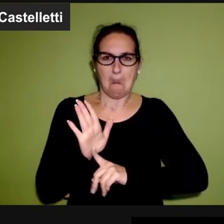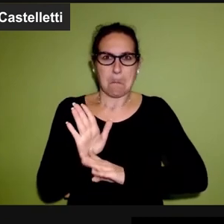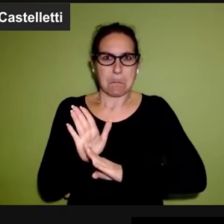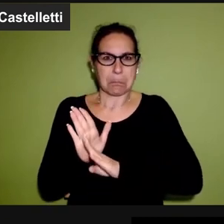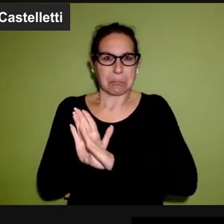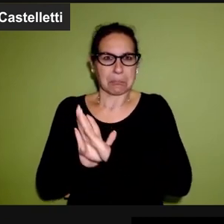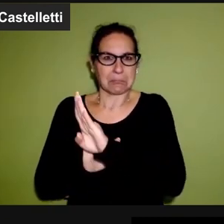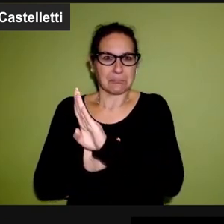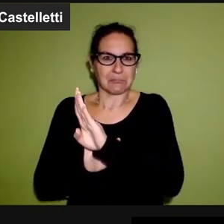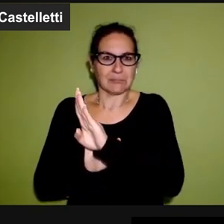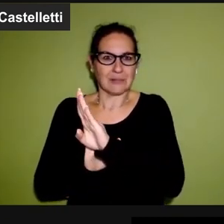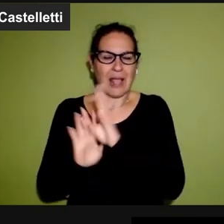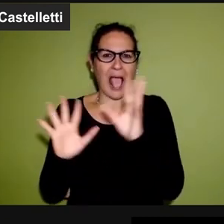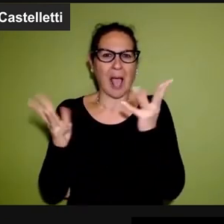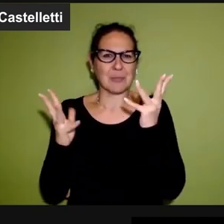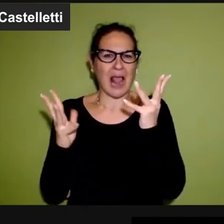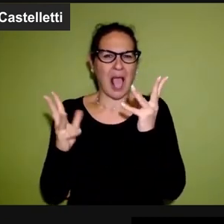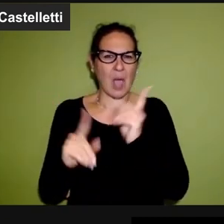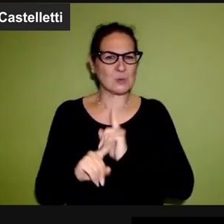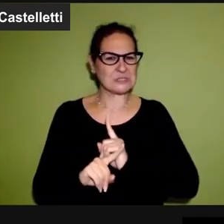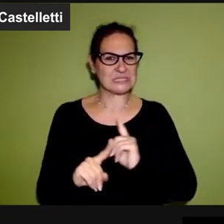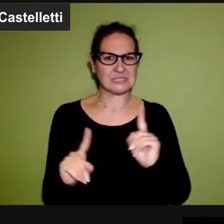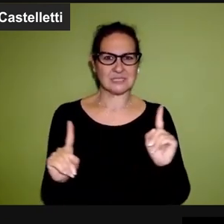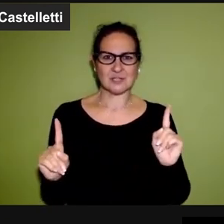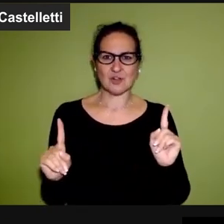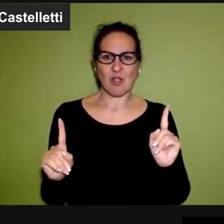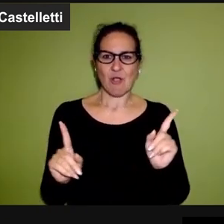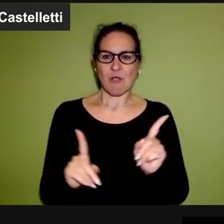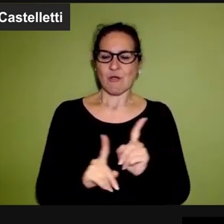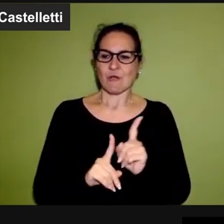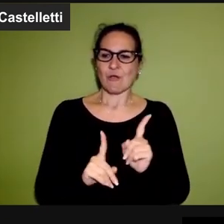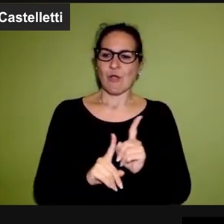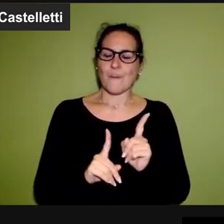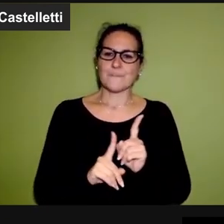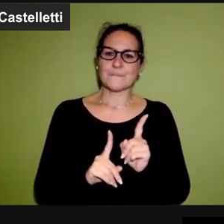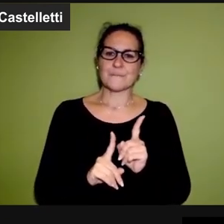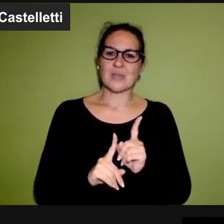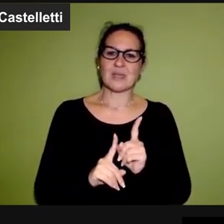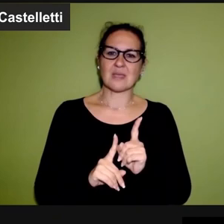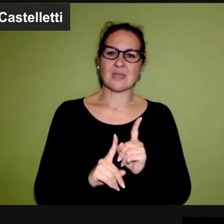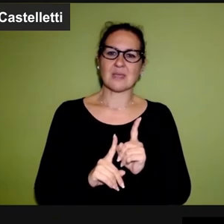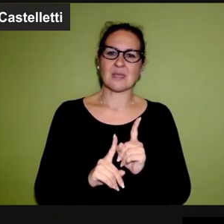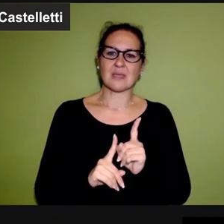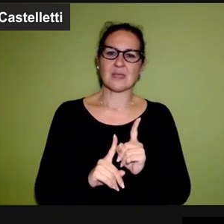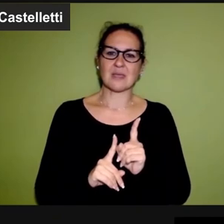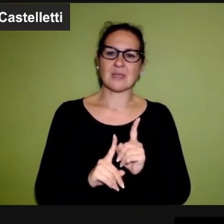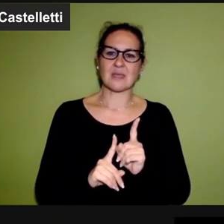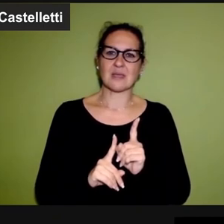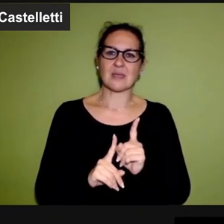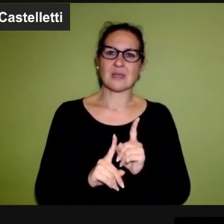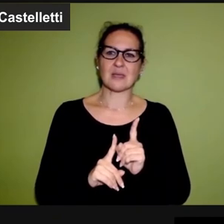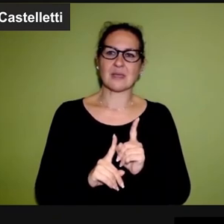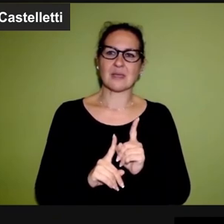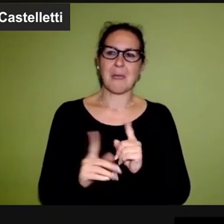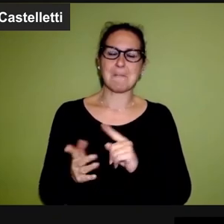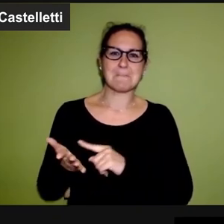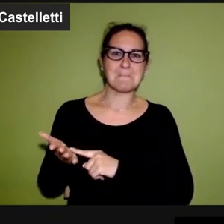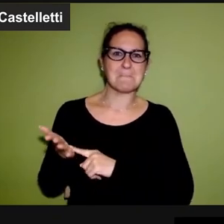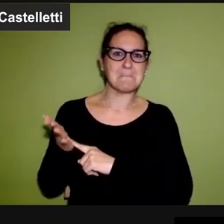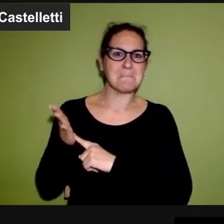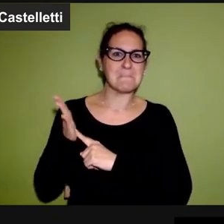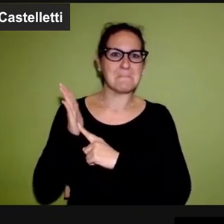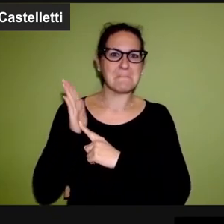successo tra i giovani, non erano applausi, era una specie di, insomma, una